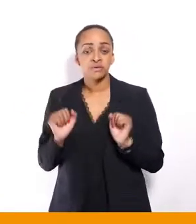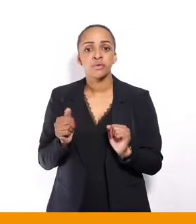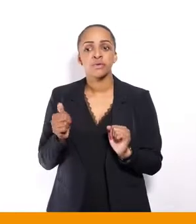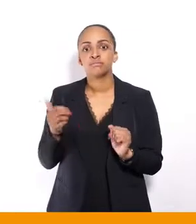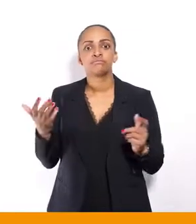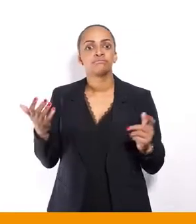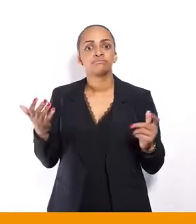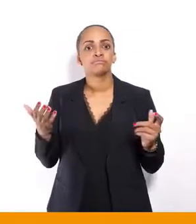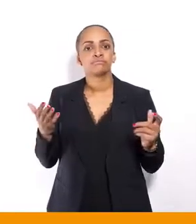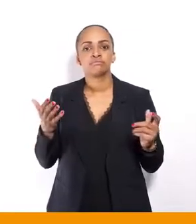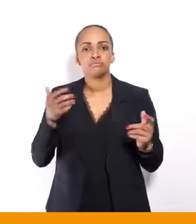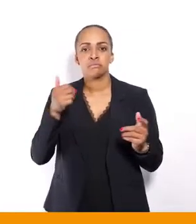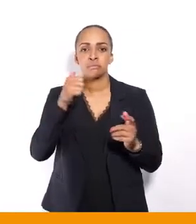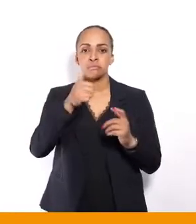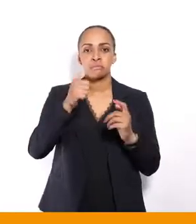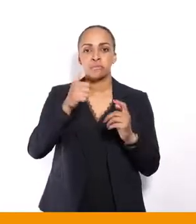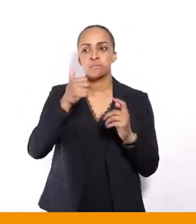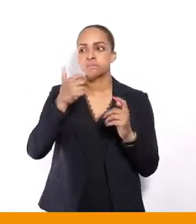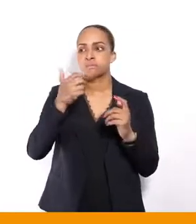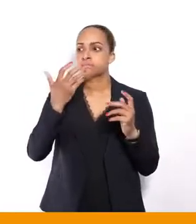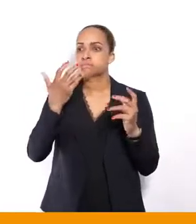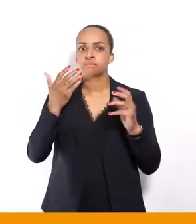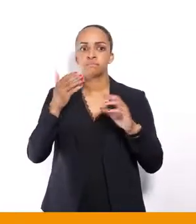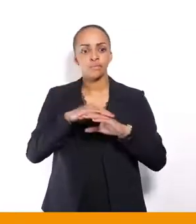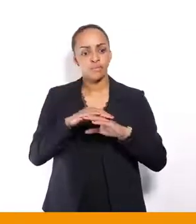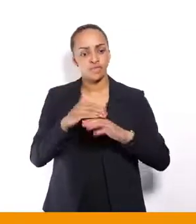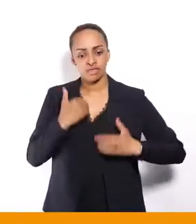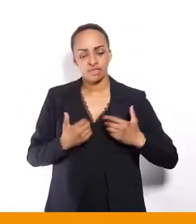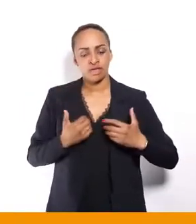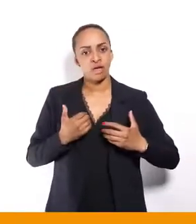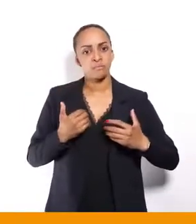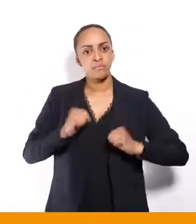pour vous d'une politique du handicap ?